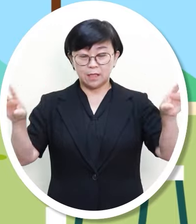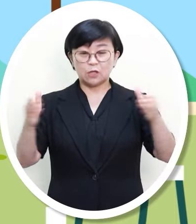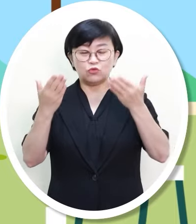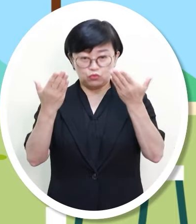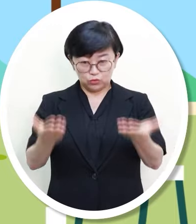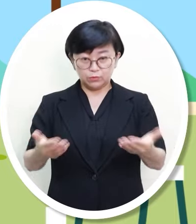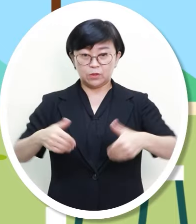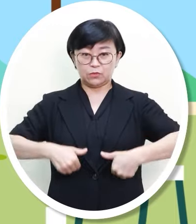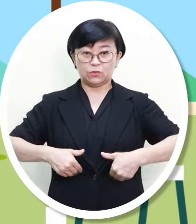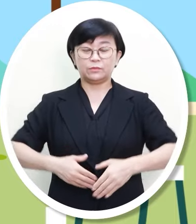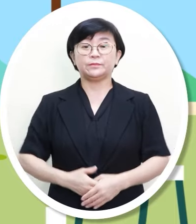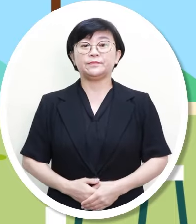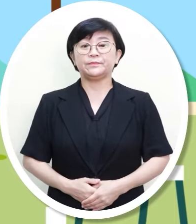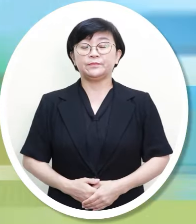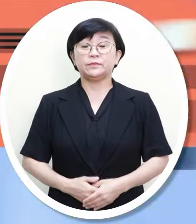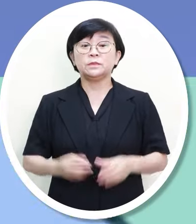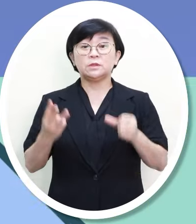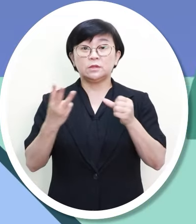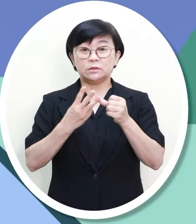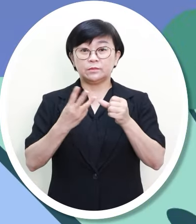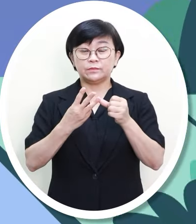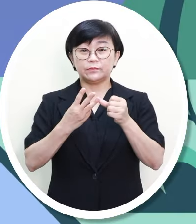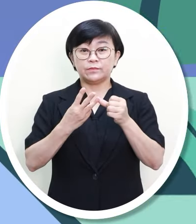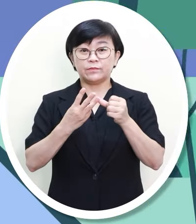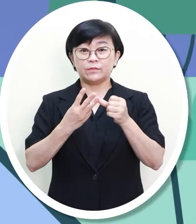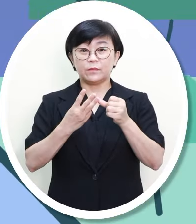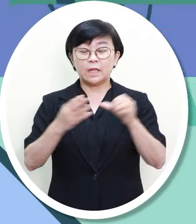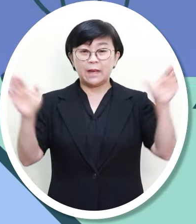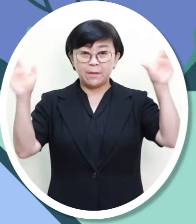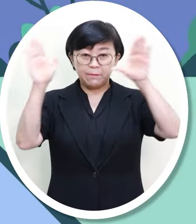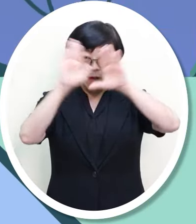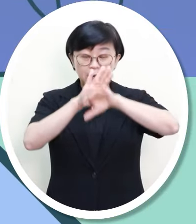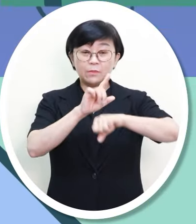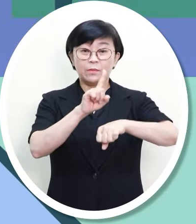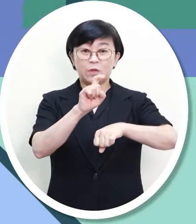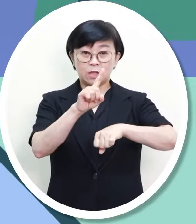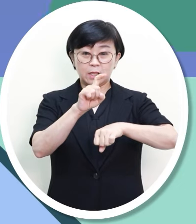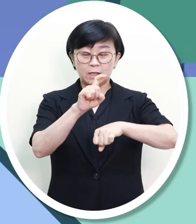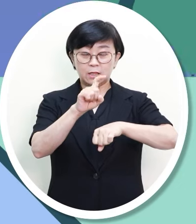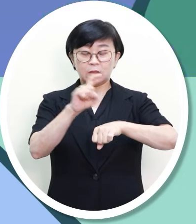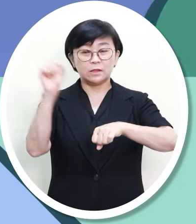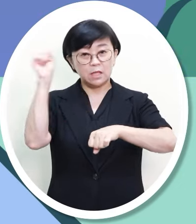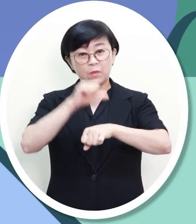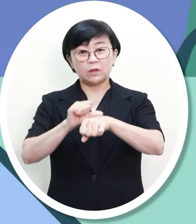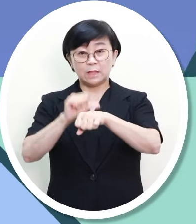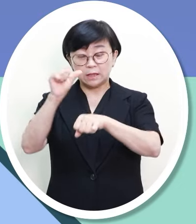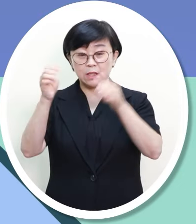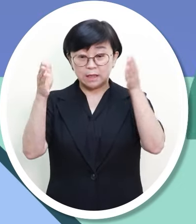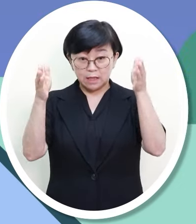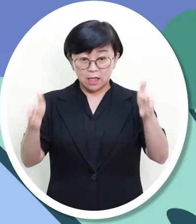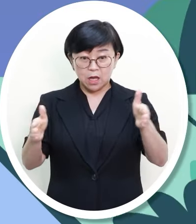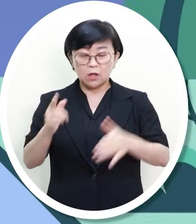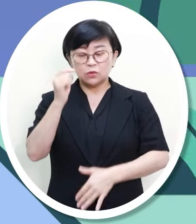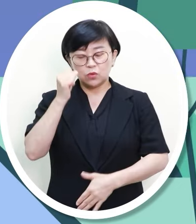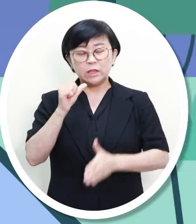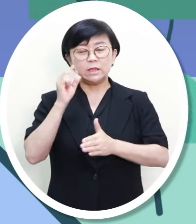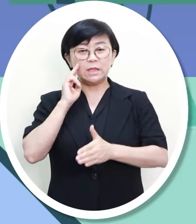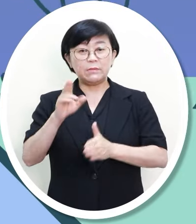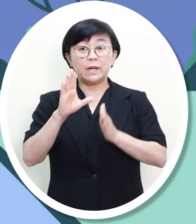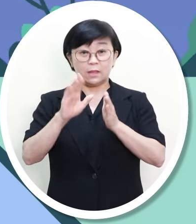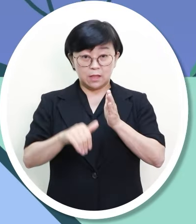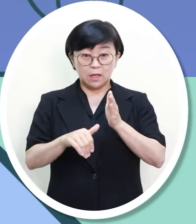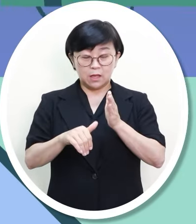휴식을 취해주세요. 세 번째, 밤 11시에서 새벽 5시는 졸음이 쉽게 오는 시간이므로